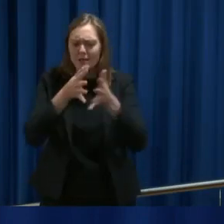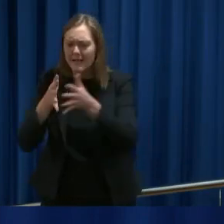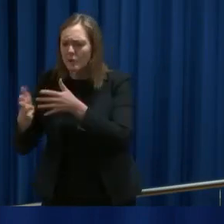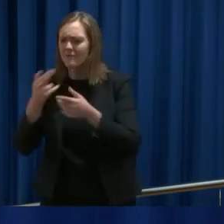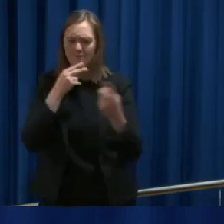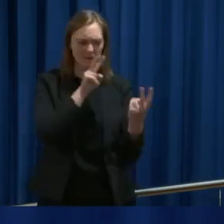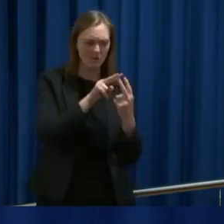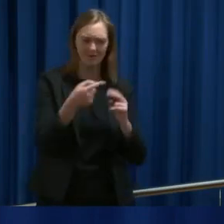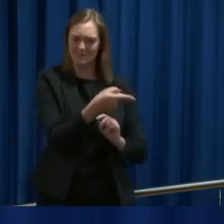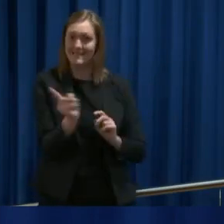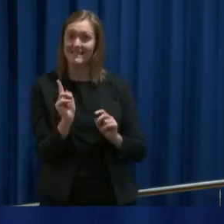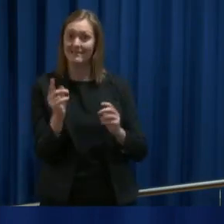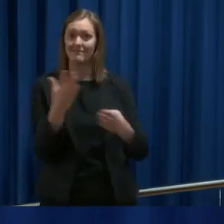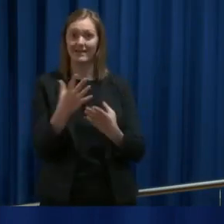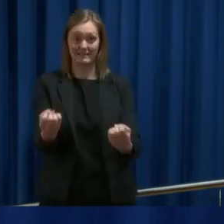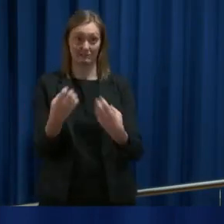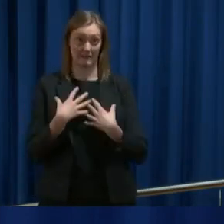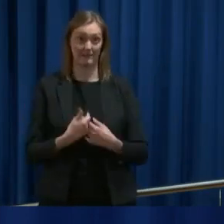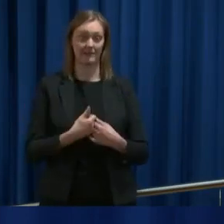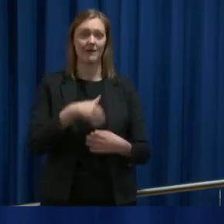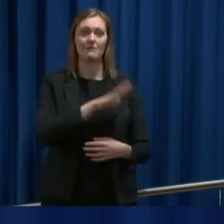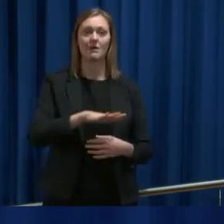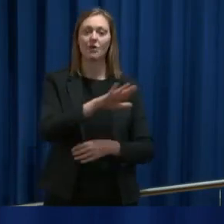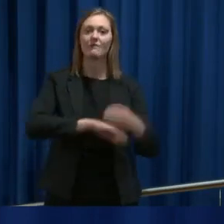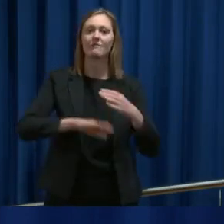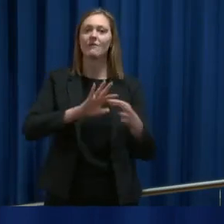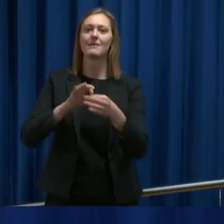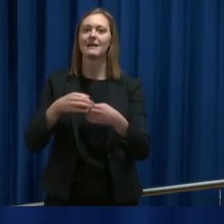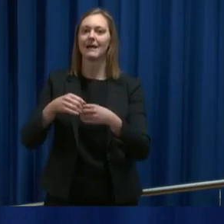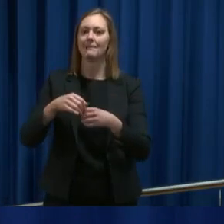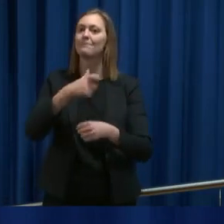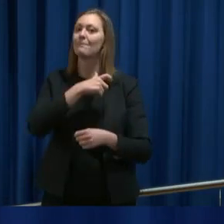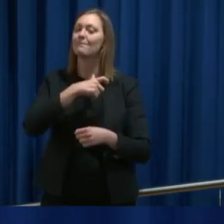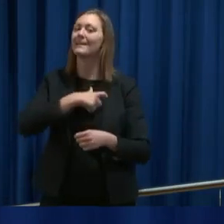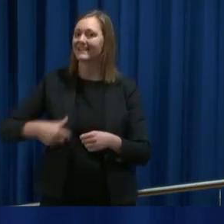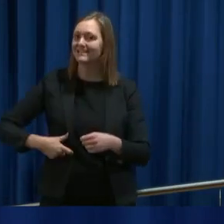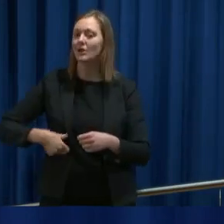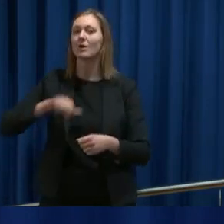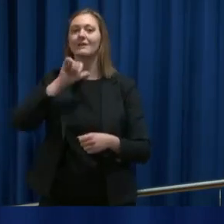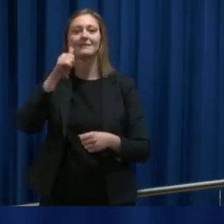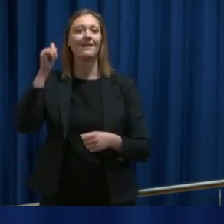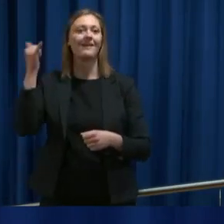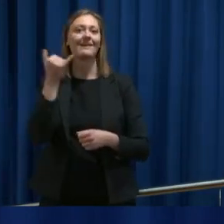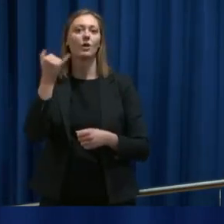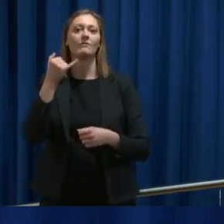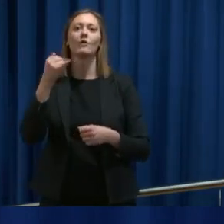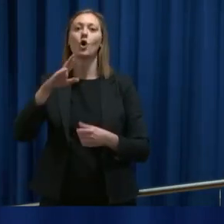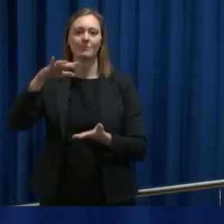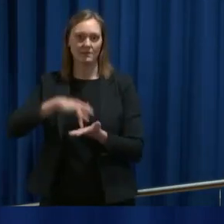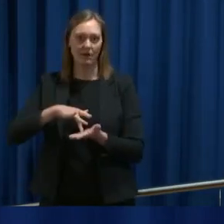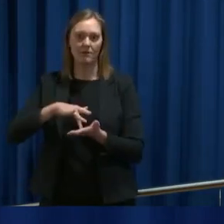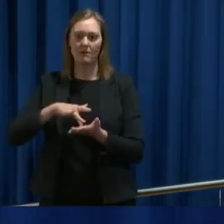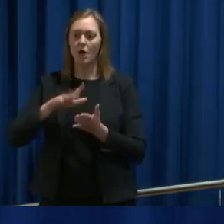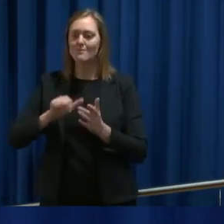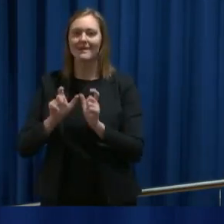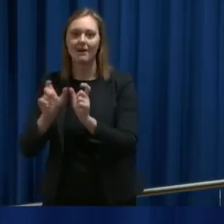kontakt med de som er smittet. Barn og familieminister Kjell Ingold-Fropstad er etter denne gjennomgangen i karantene, selv om man ikke